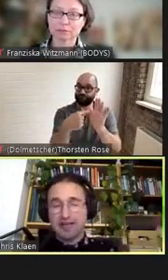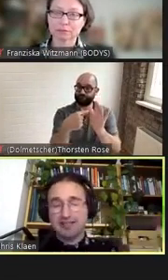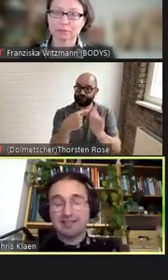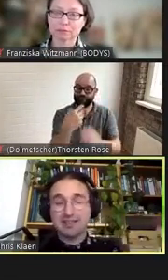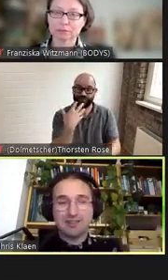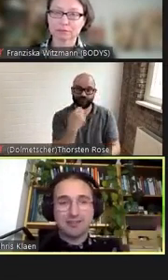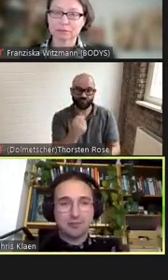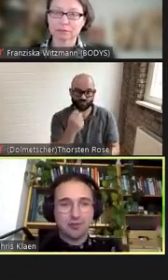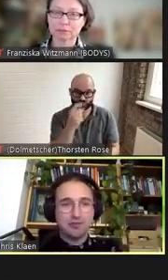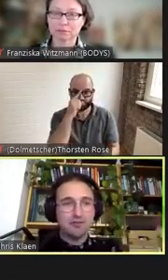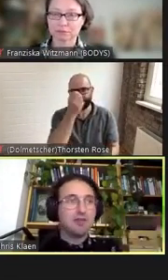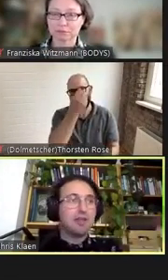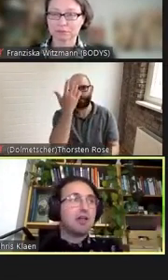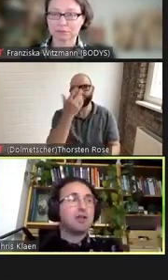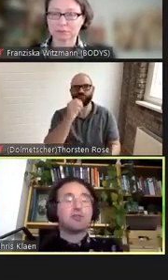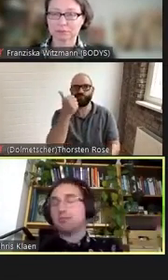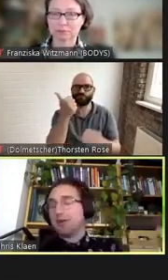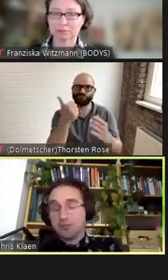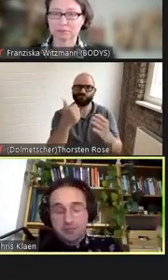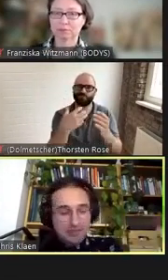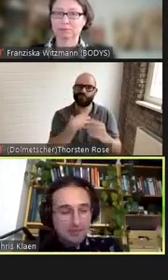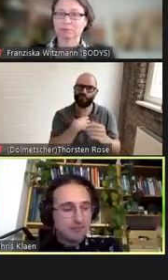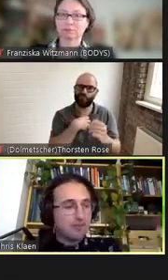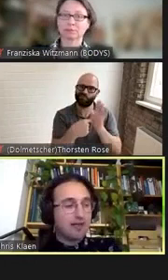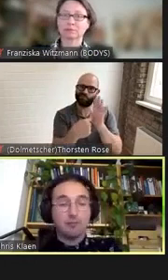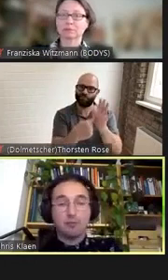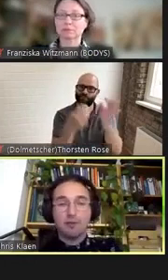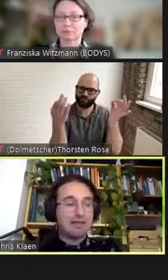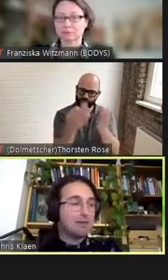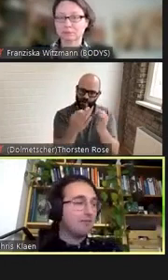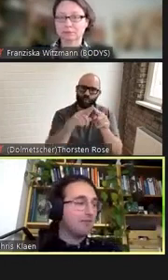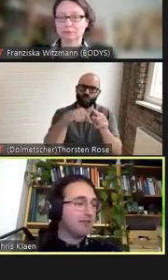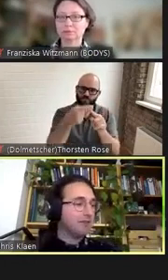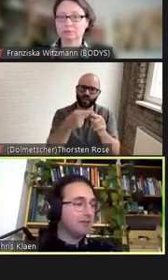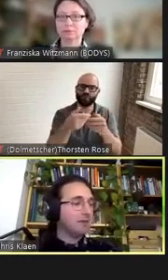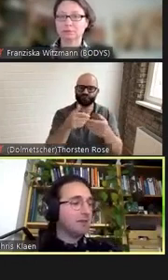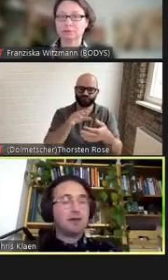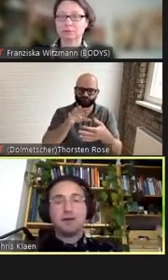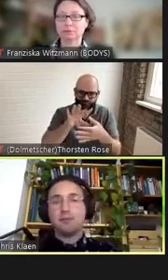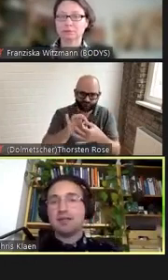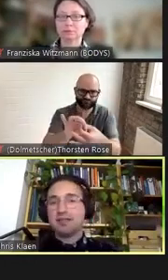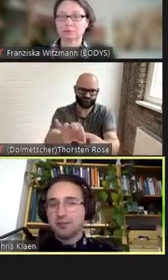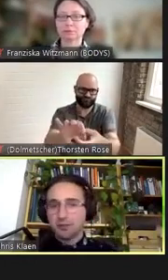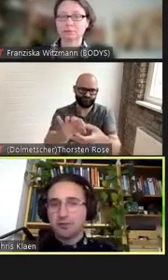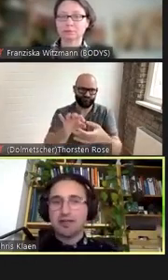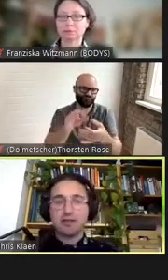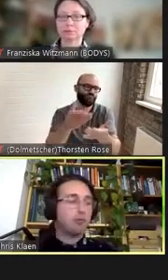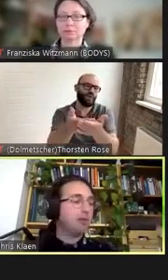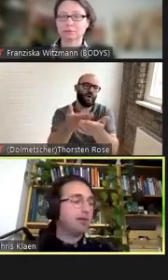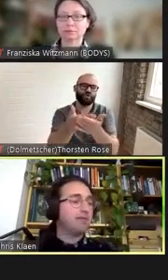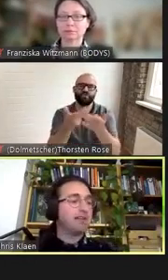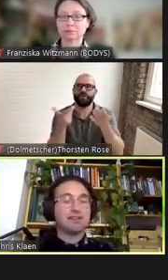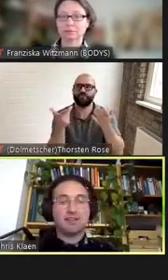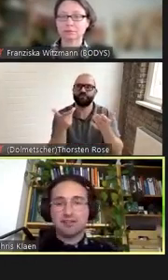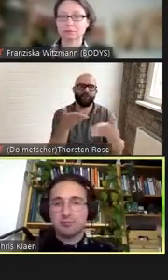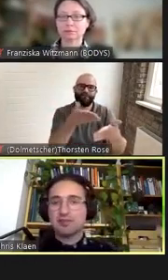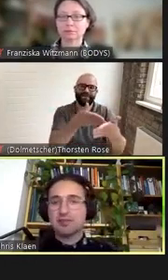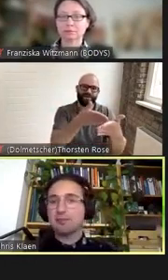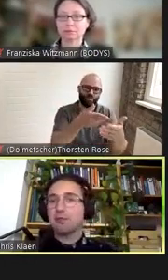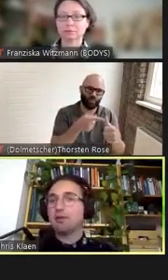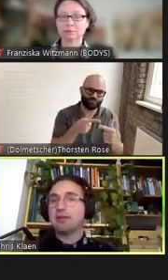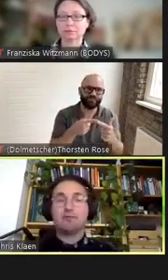überhaupt angehen zu können. Zum Beispiel eben ein Problem wie Behinderung, ein Problem wie